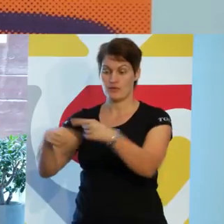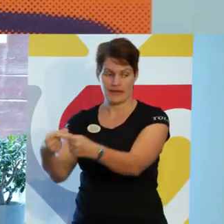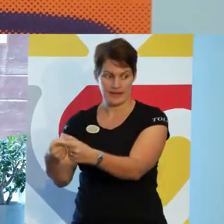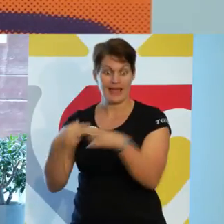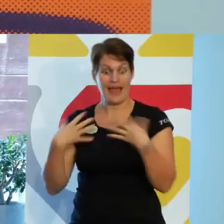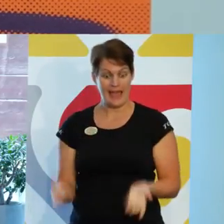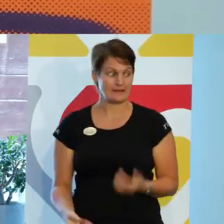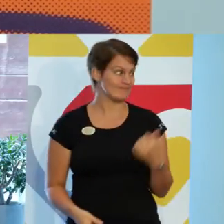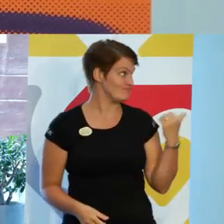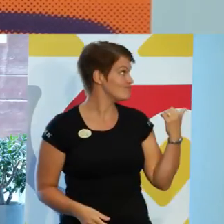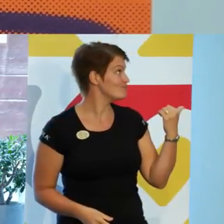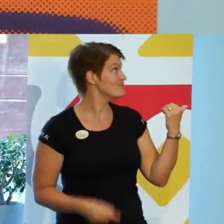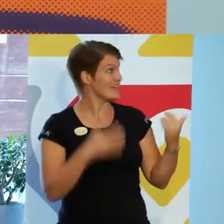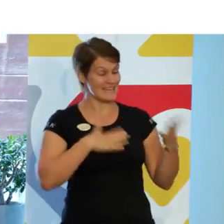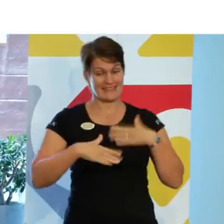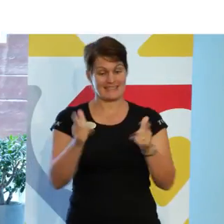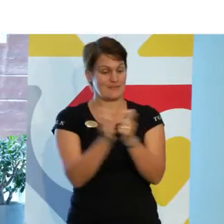här intresseförening.